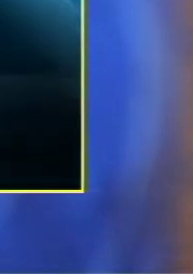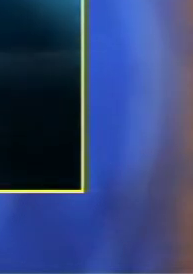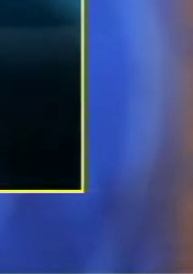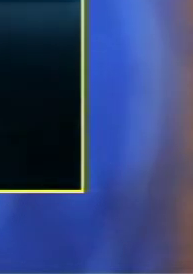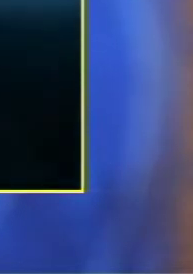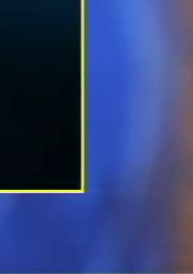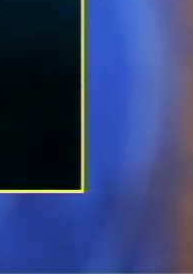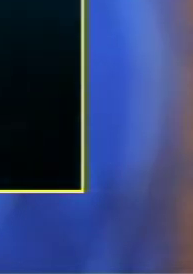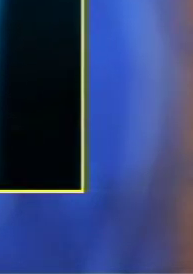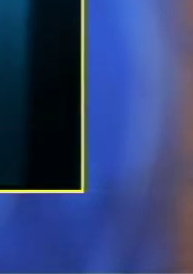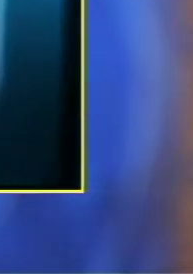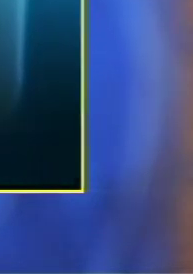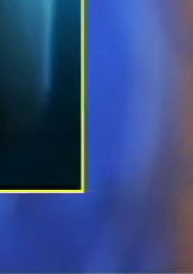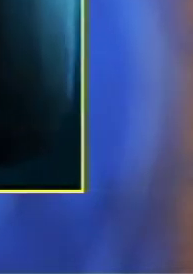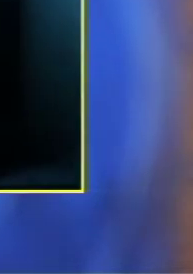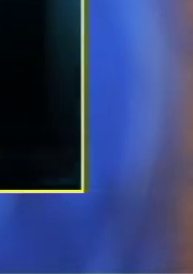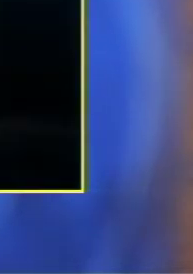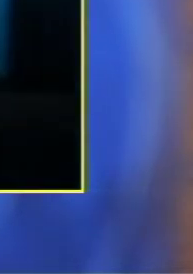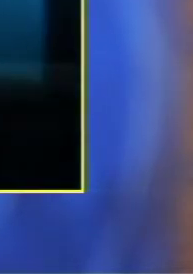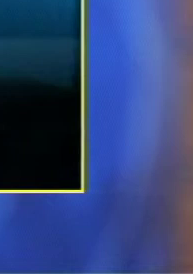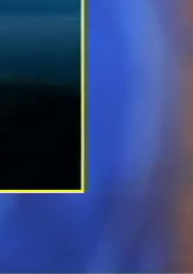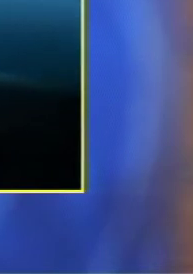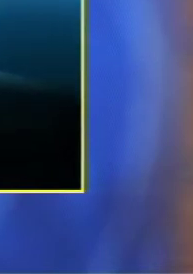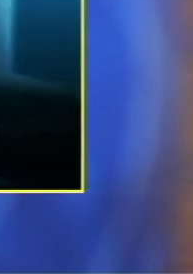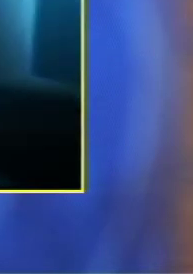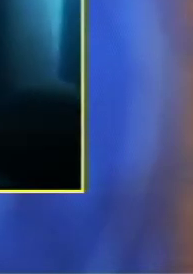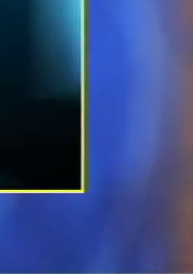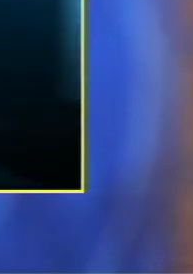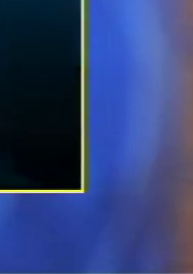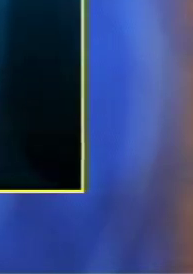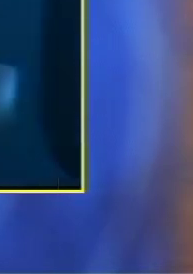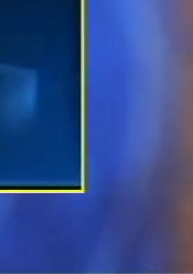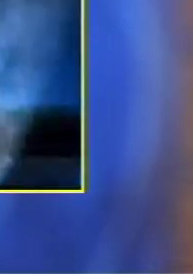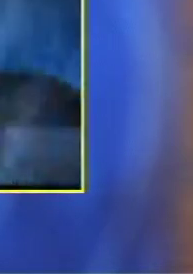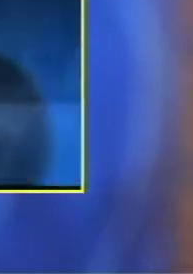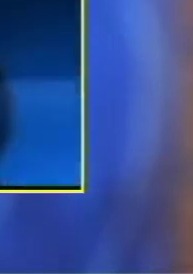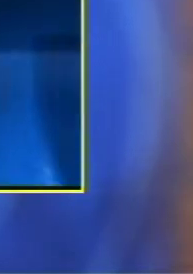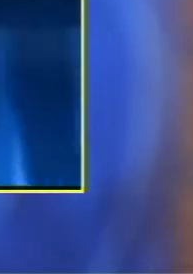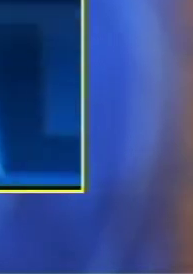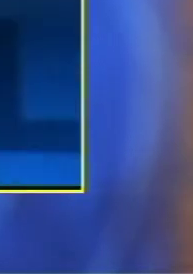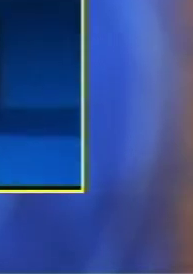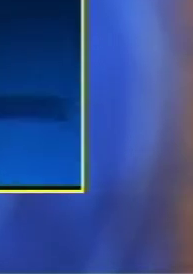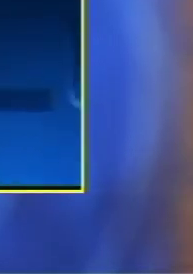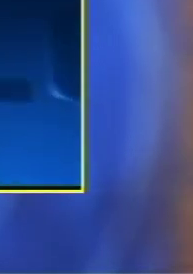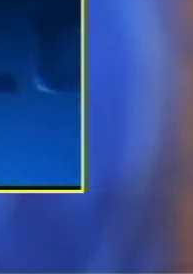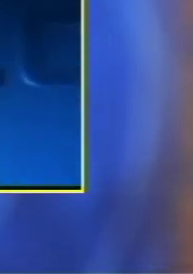Hvala pažnji i dosta u